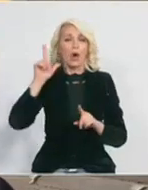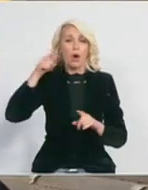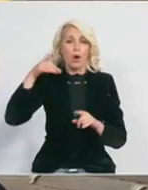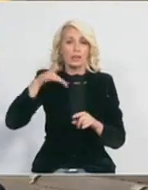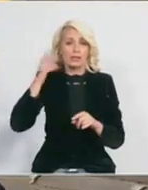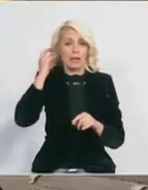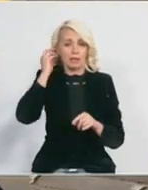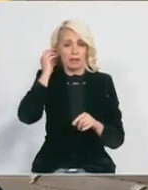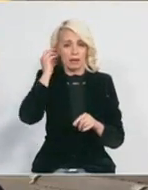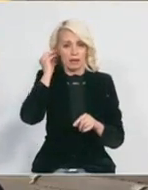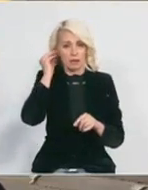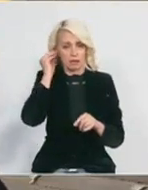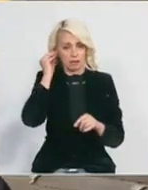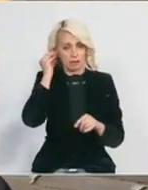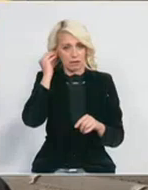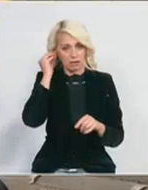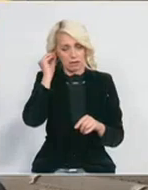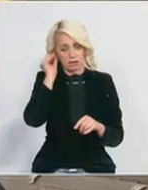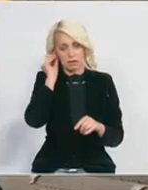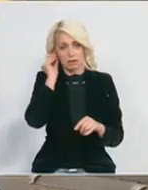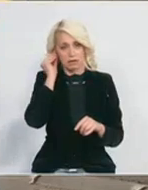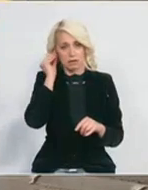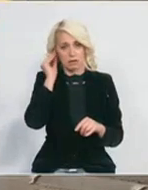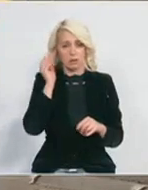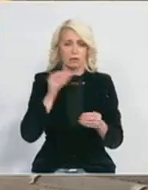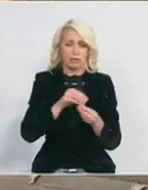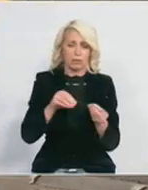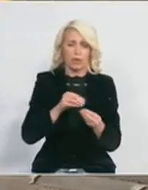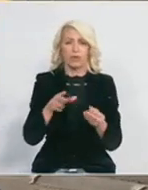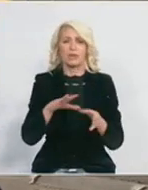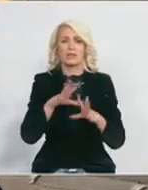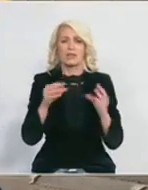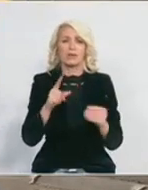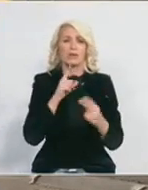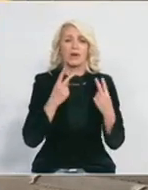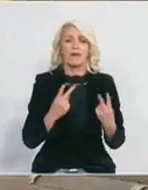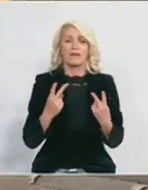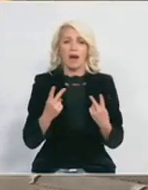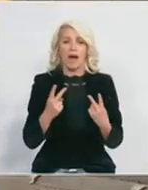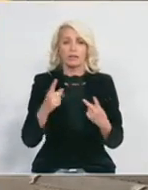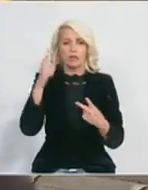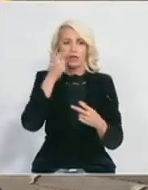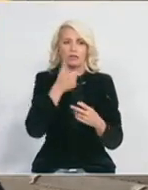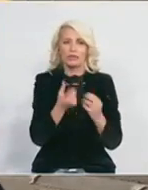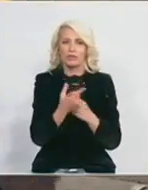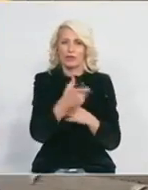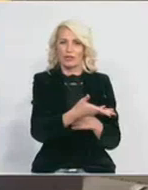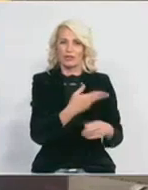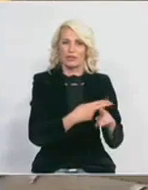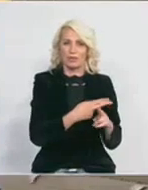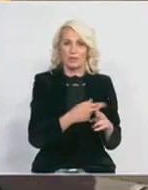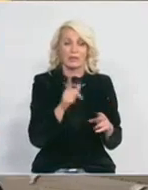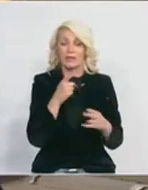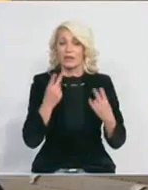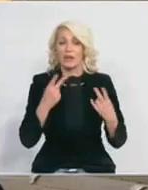kako za priviljene bolnice, tako i za klinički centar, da porodica, rodbina, svihma koji ima je neophodno, saznaju šta se dešava s ljudima. Jako je